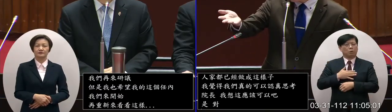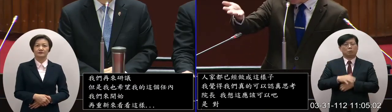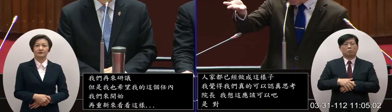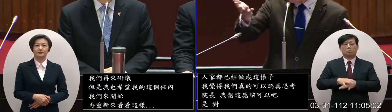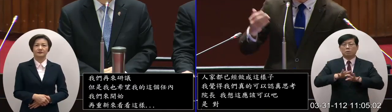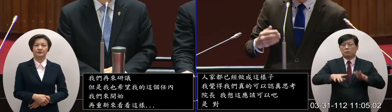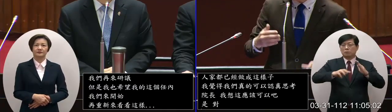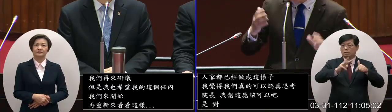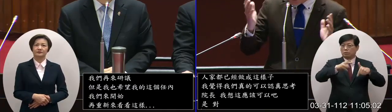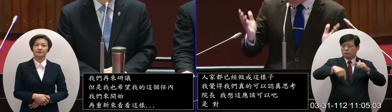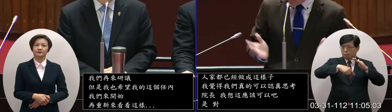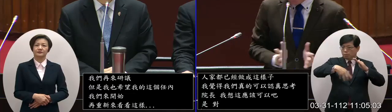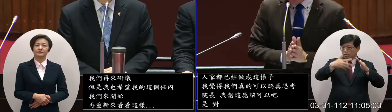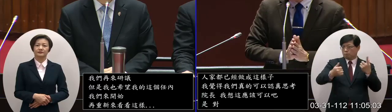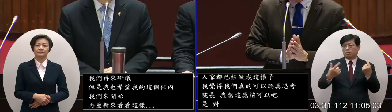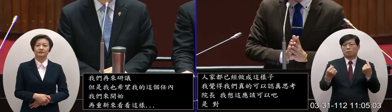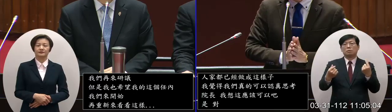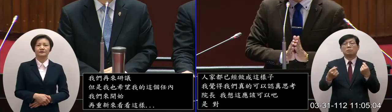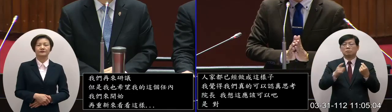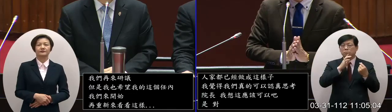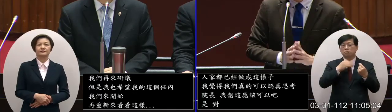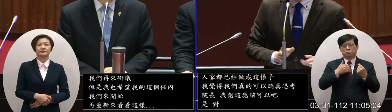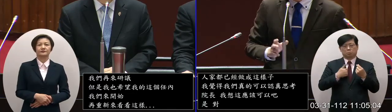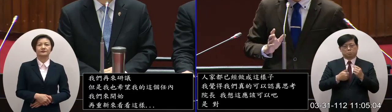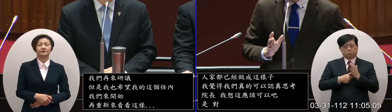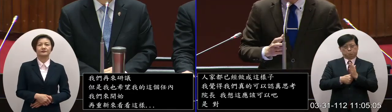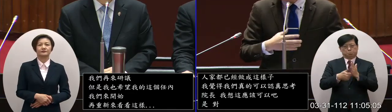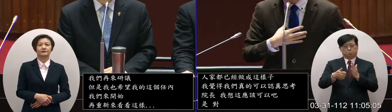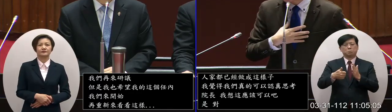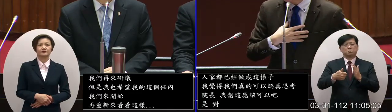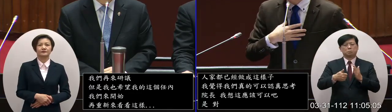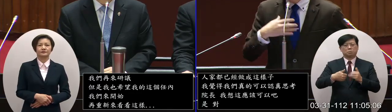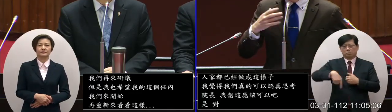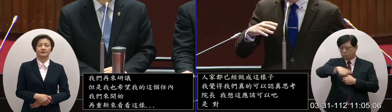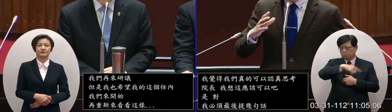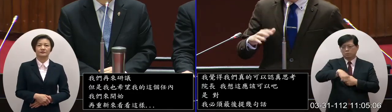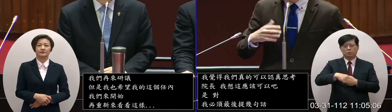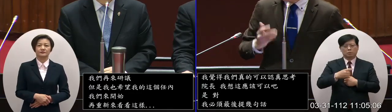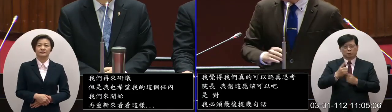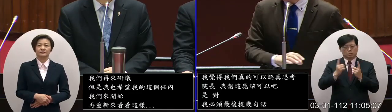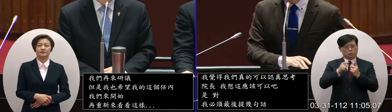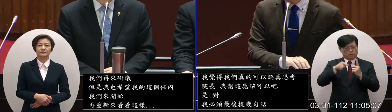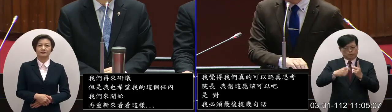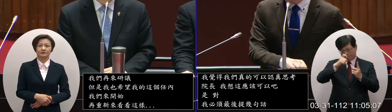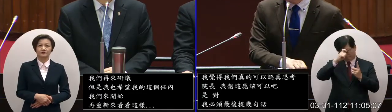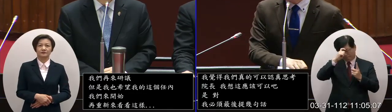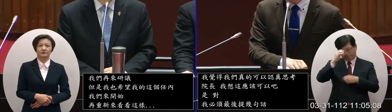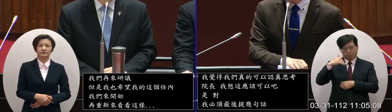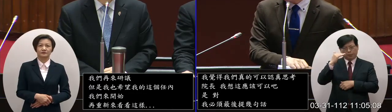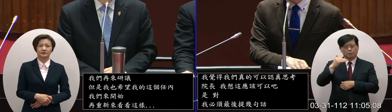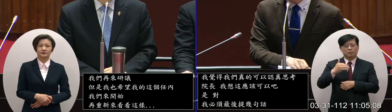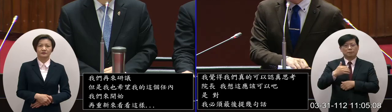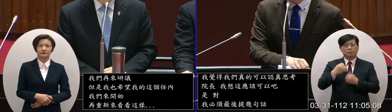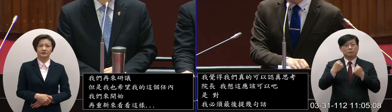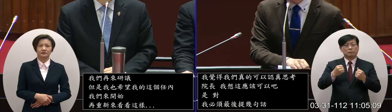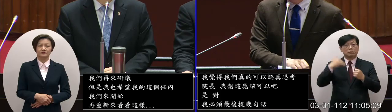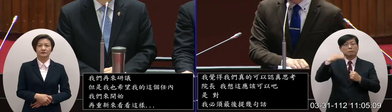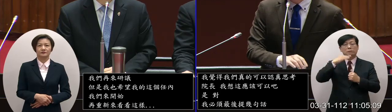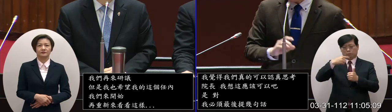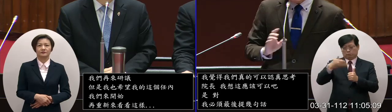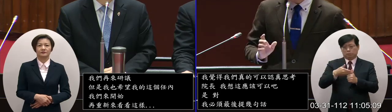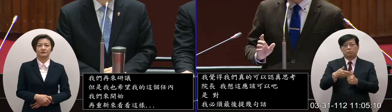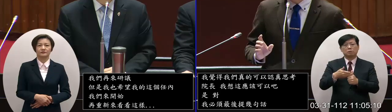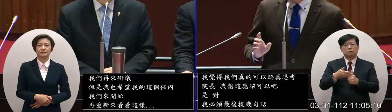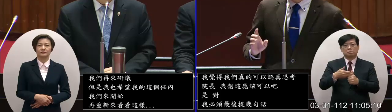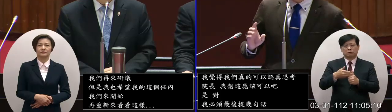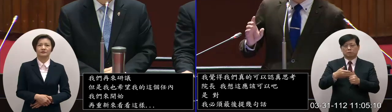我們又有廖院長也只有學術界大家長其實大家真的都對這個期待很深我覺得在高教這個領域